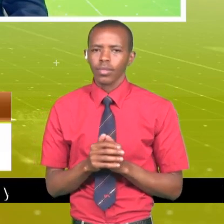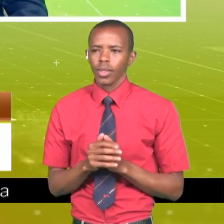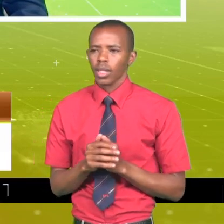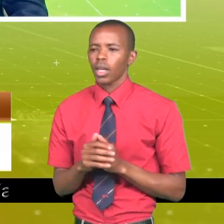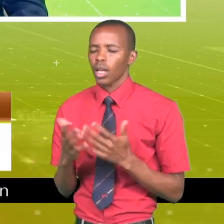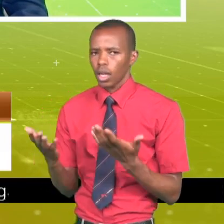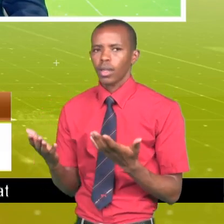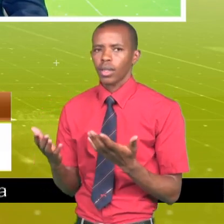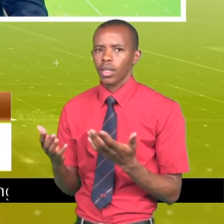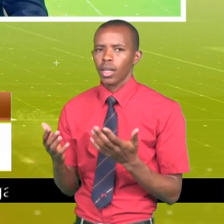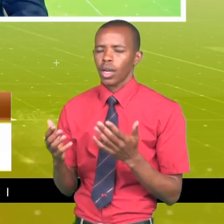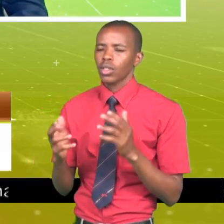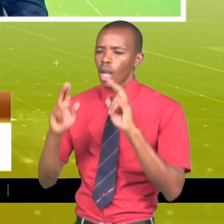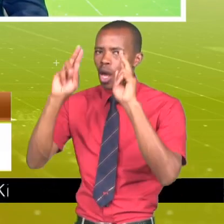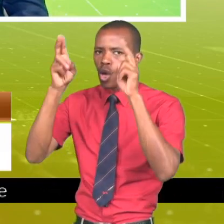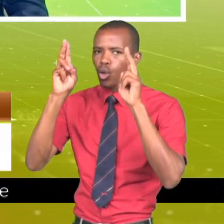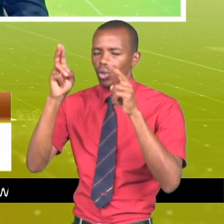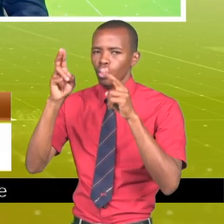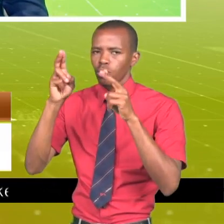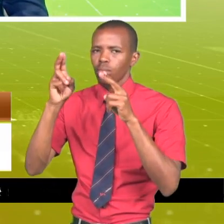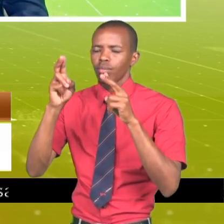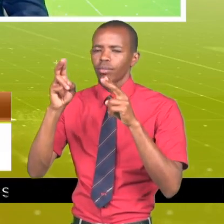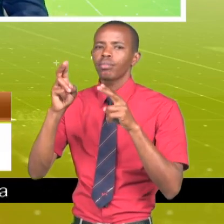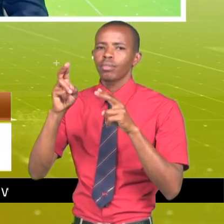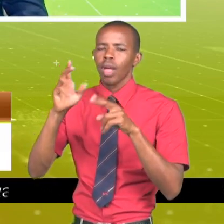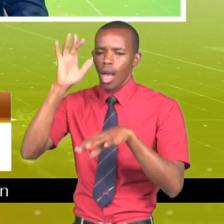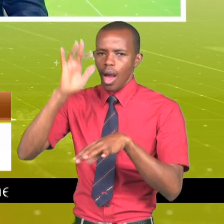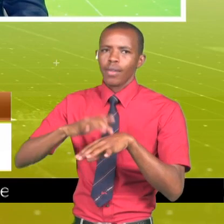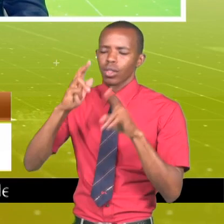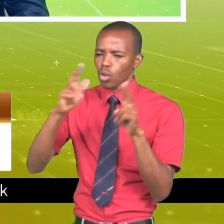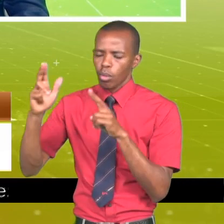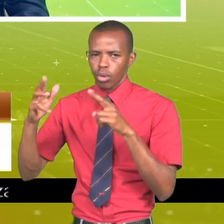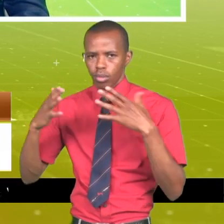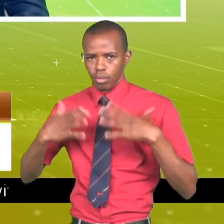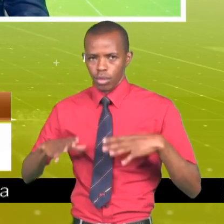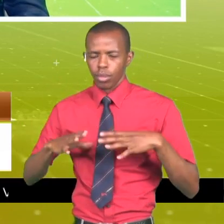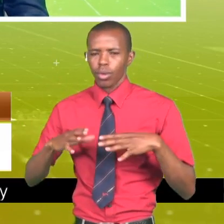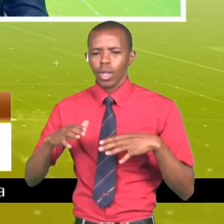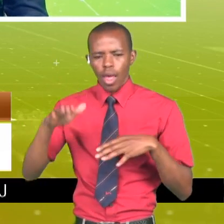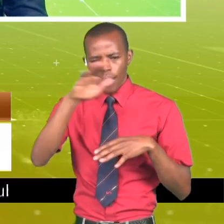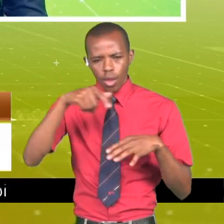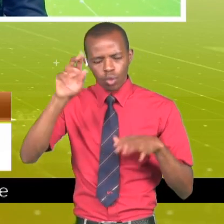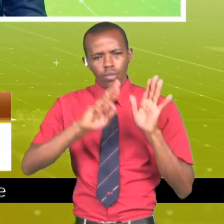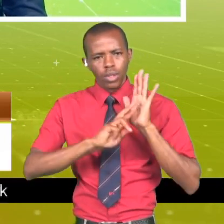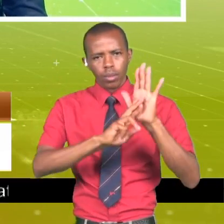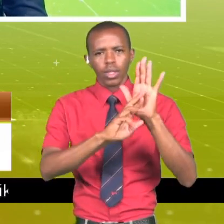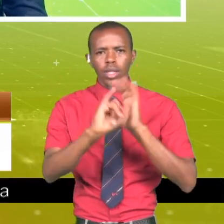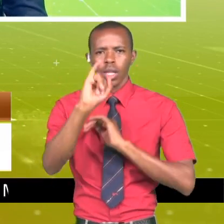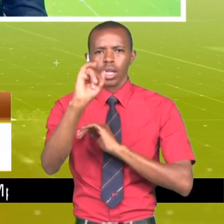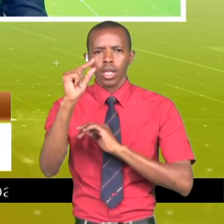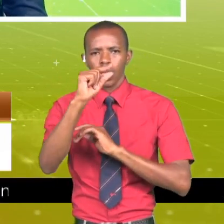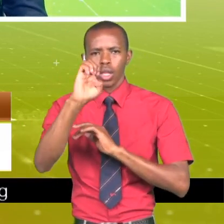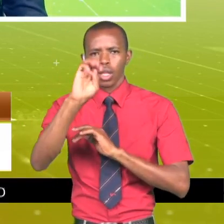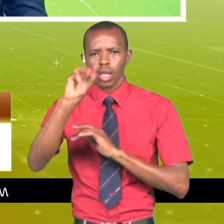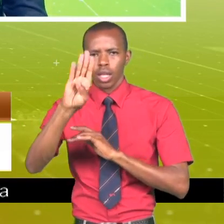moja kwa moja tukingia karika maswala ambayo ya naathiri mkenya wakawida. Kwanza tu anze na eneo mbalo unawakilisha eneo la igembe kusini. Kuna